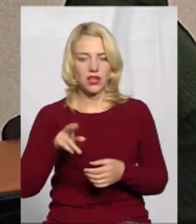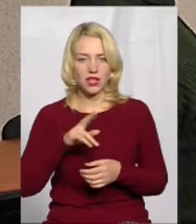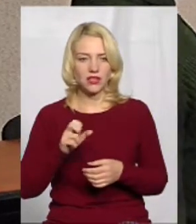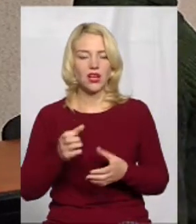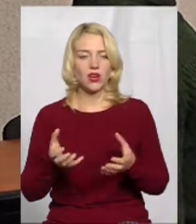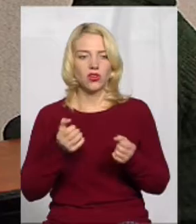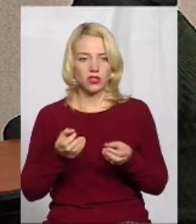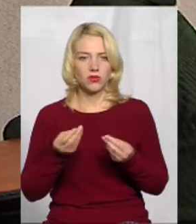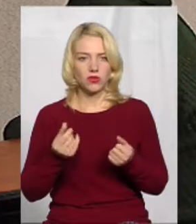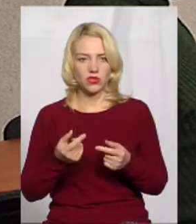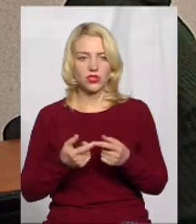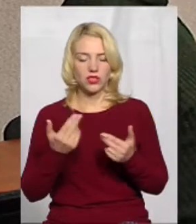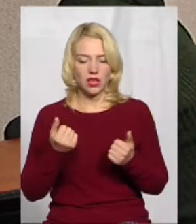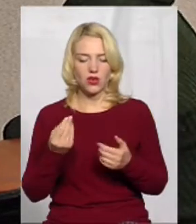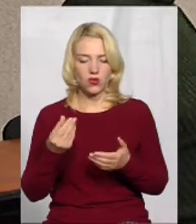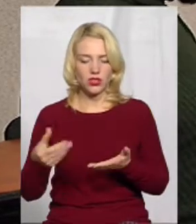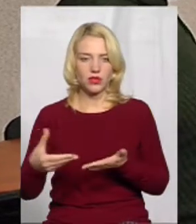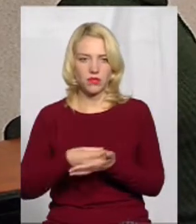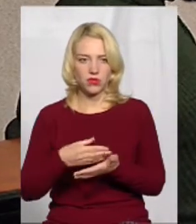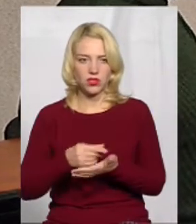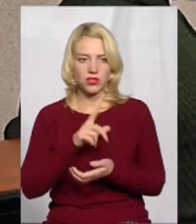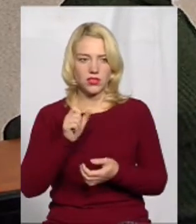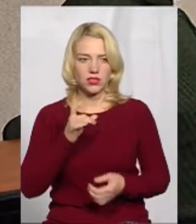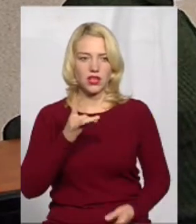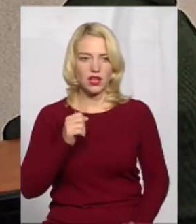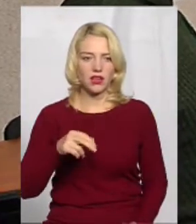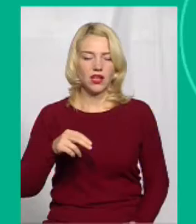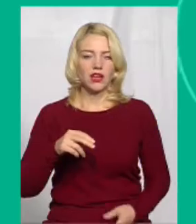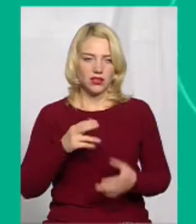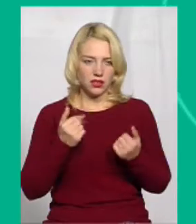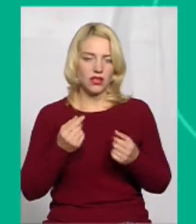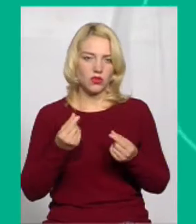гроші. Так, кошти за оренду сплачуються. І буде отримувати її надалі? Так.